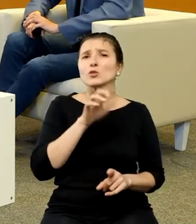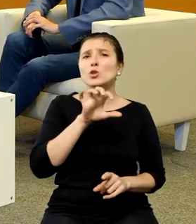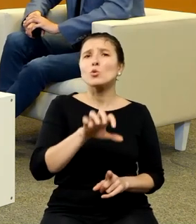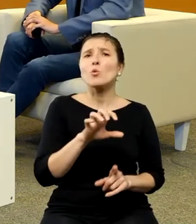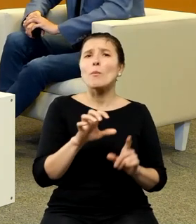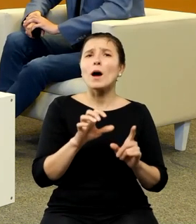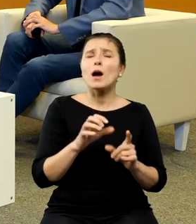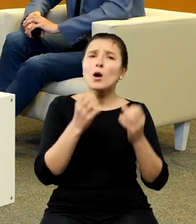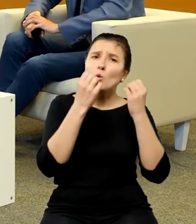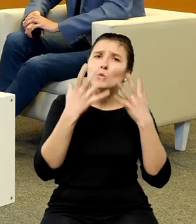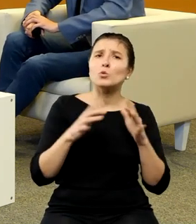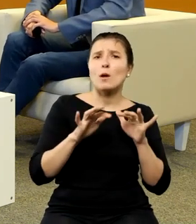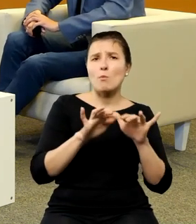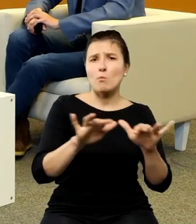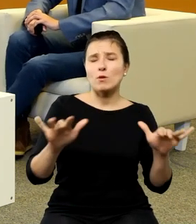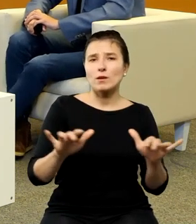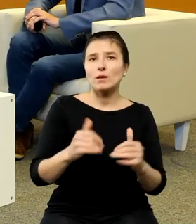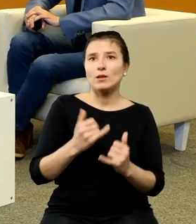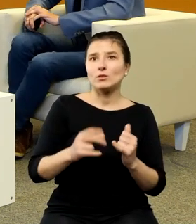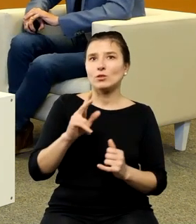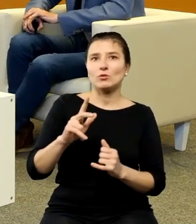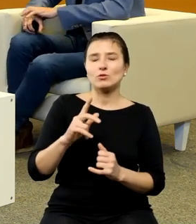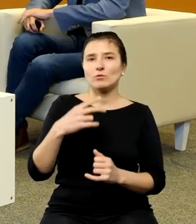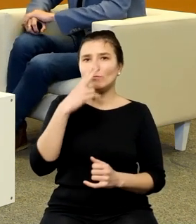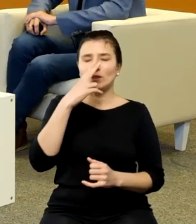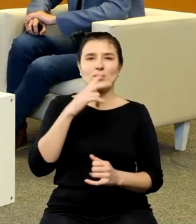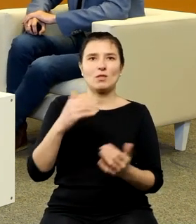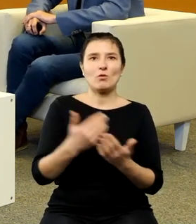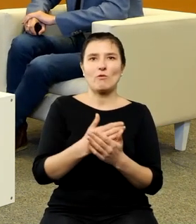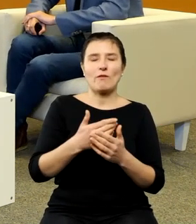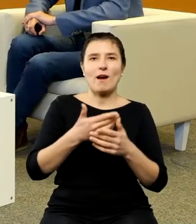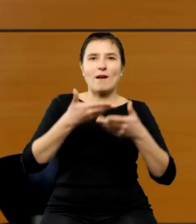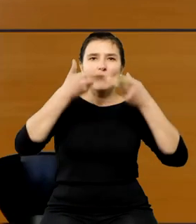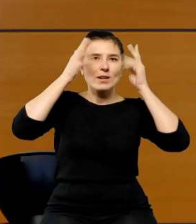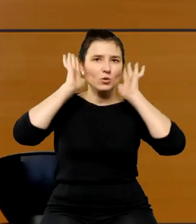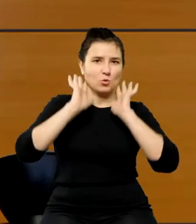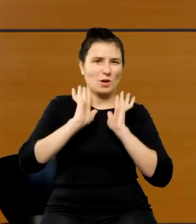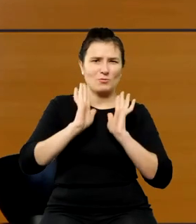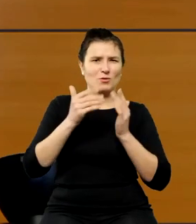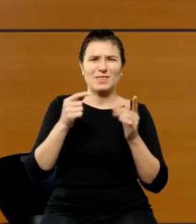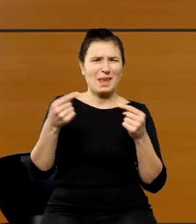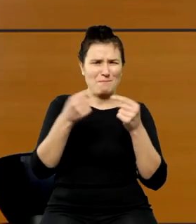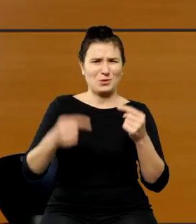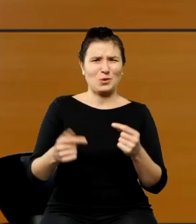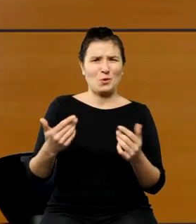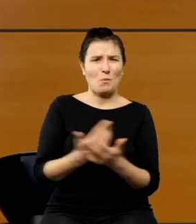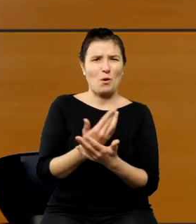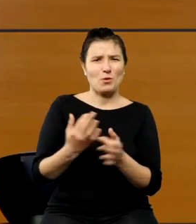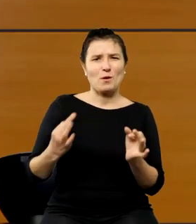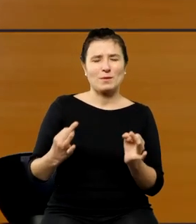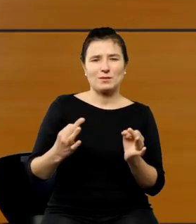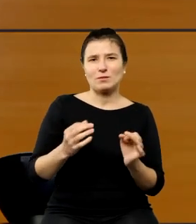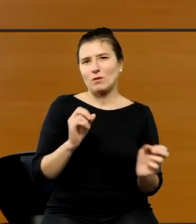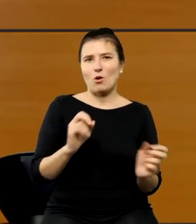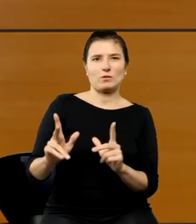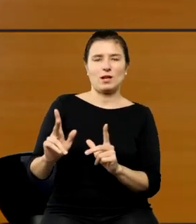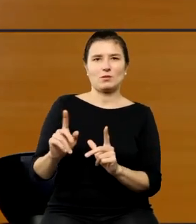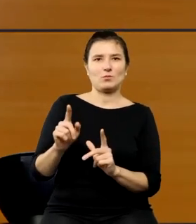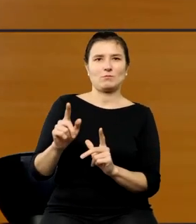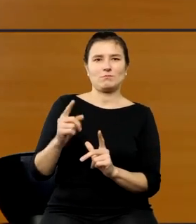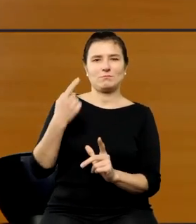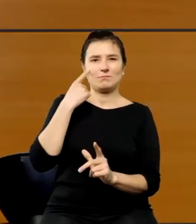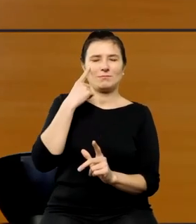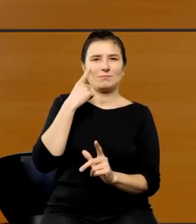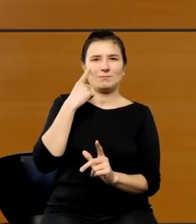ktoś pojawia się nie wiem w nowej fryzurze która jest powiedzmy demody to natychmiast i przypomina w